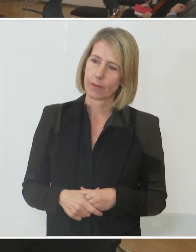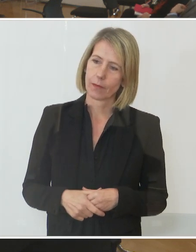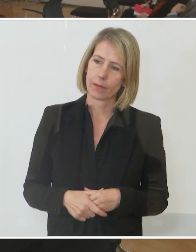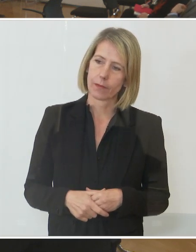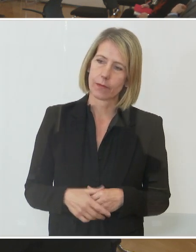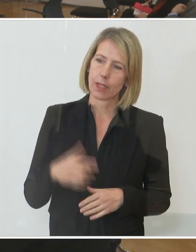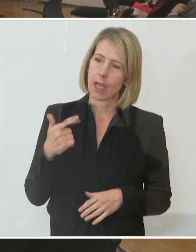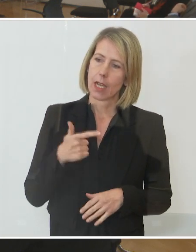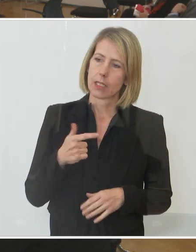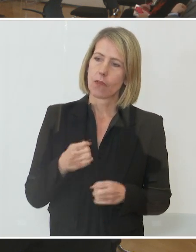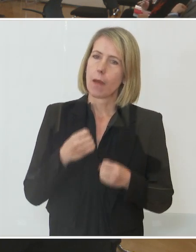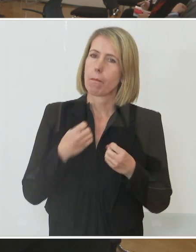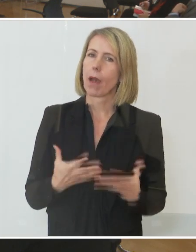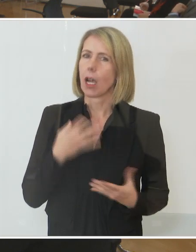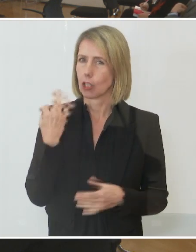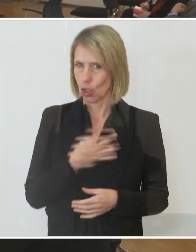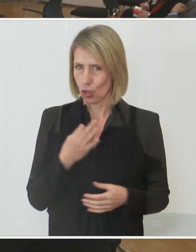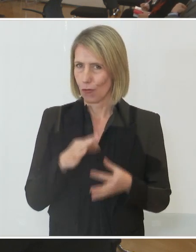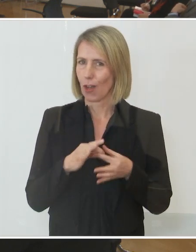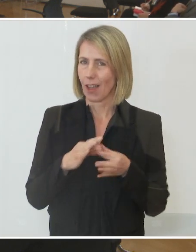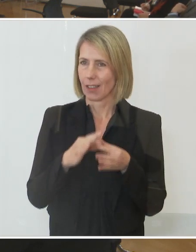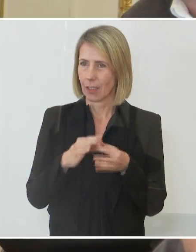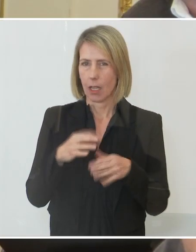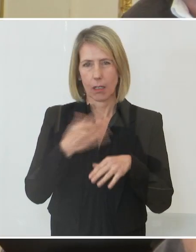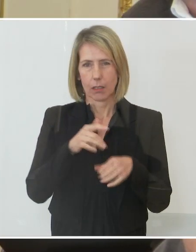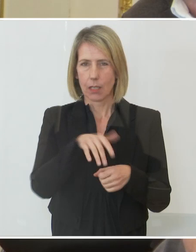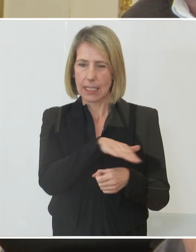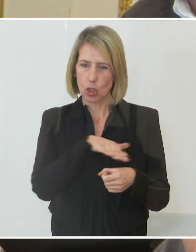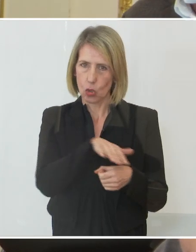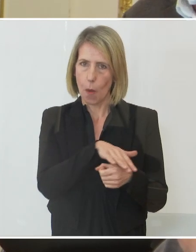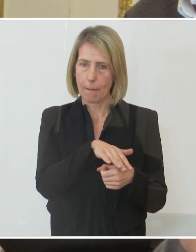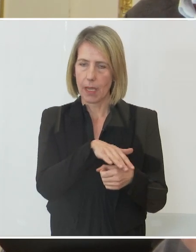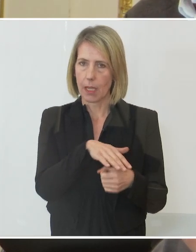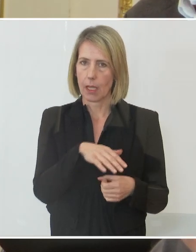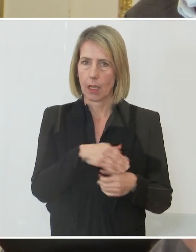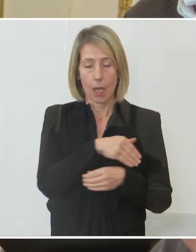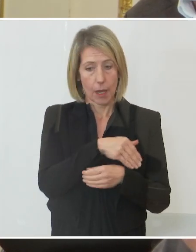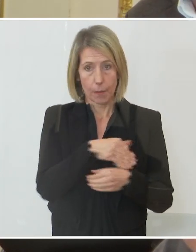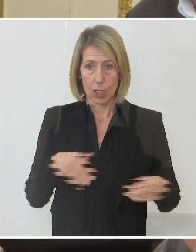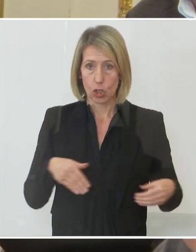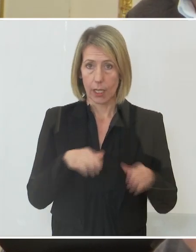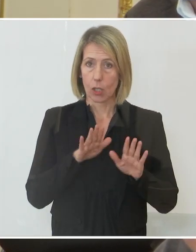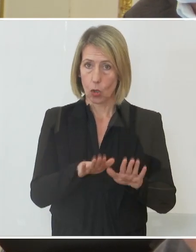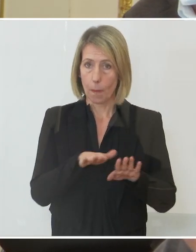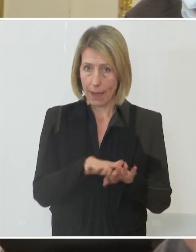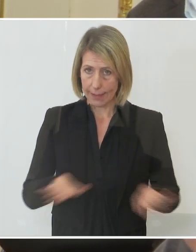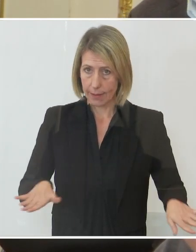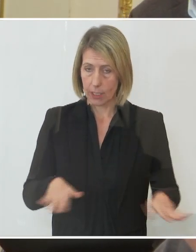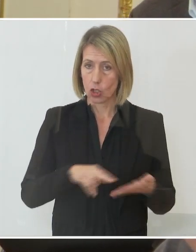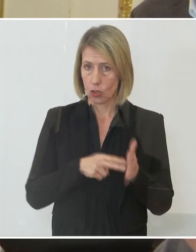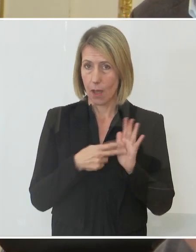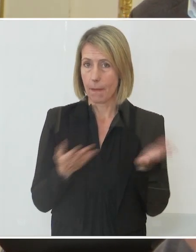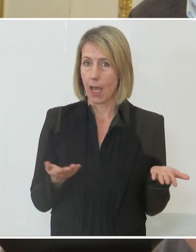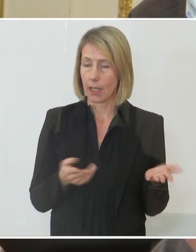Ich hätte zwei ganz praktische Fragen. Und zwar, wie schaut es aus in der Gastronomie? Sind da auch Beschränkungen an den Tischen geplant? Stichwort,